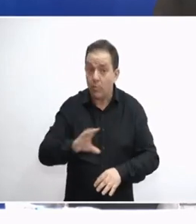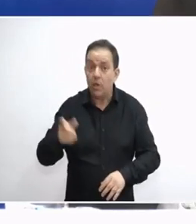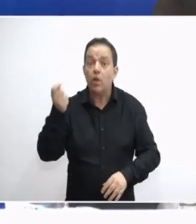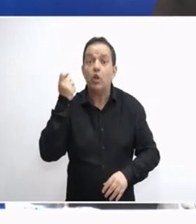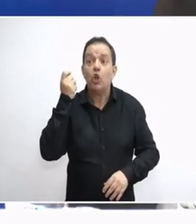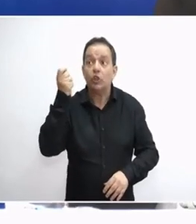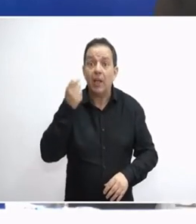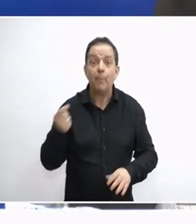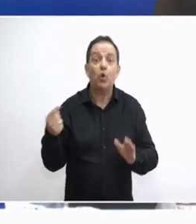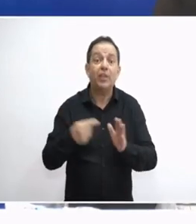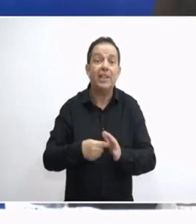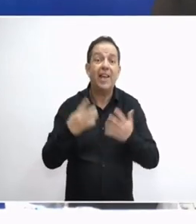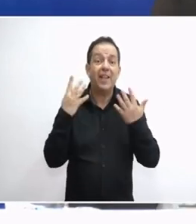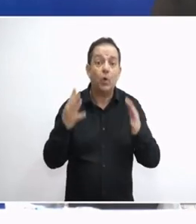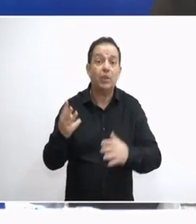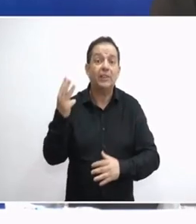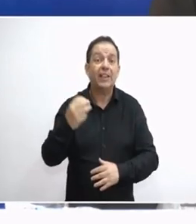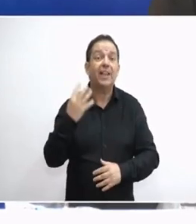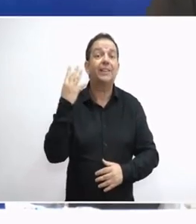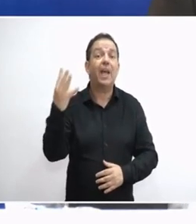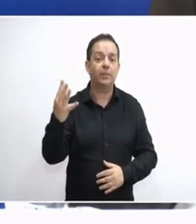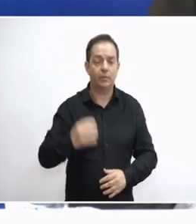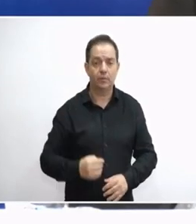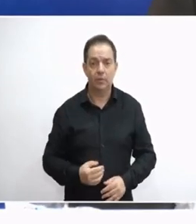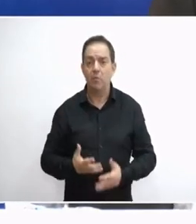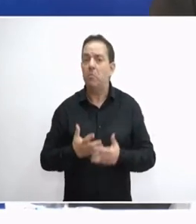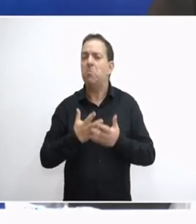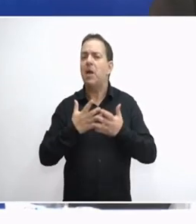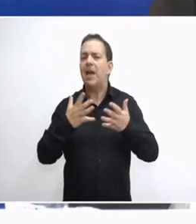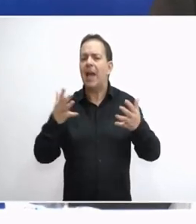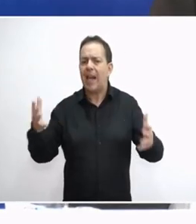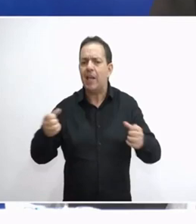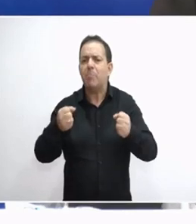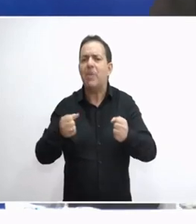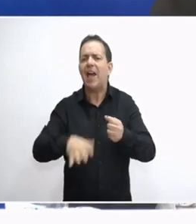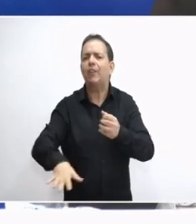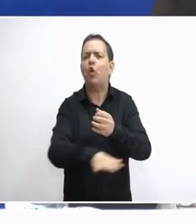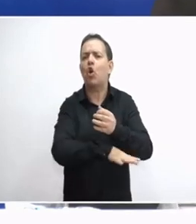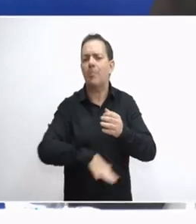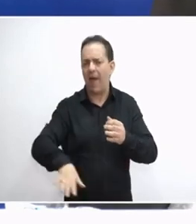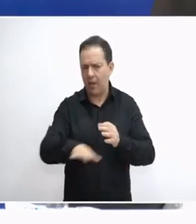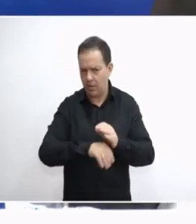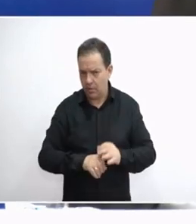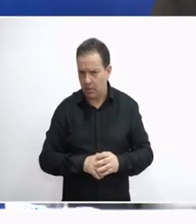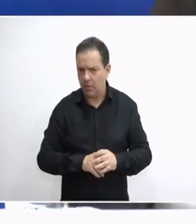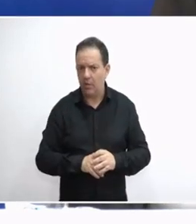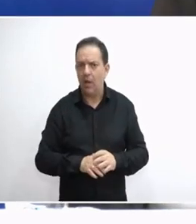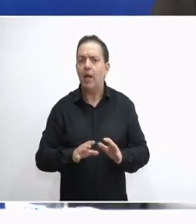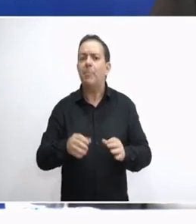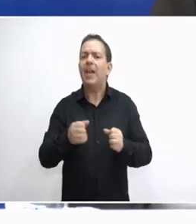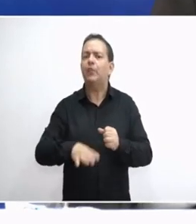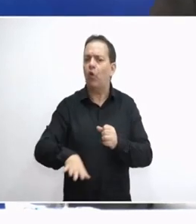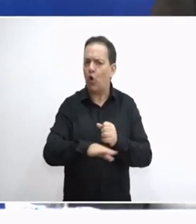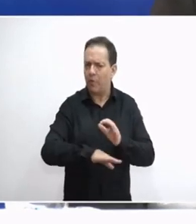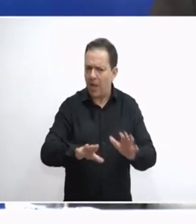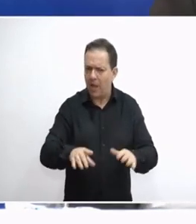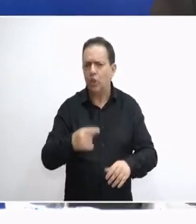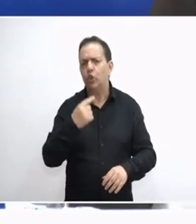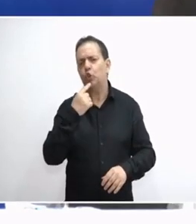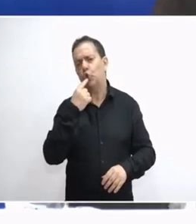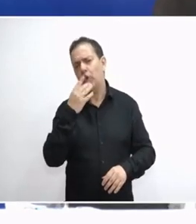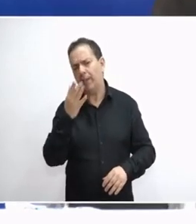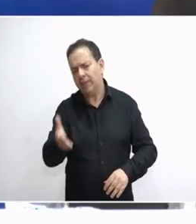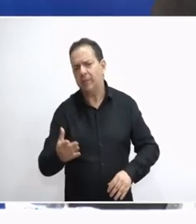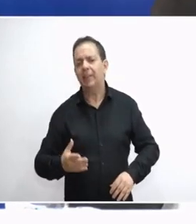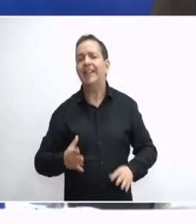χρεωμένη από το 1934. Υπάρχει μια τεράστια πλατφόρμα πέραν και μακρύτερα από την πλατφόρμα που εσείς το λέτε ως την